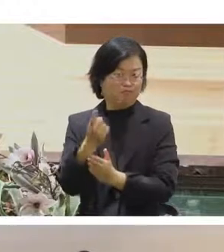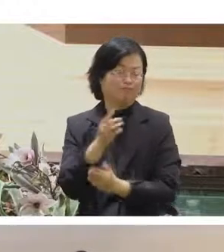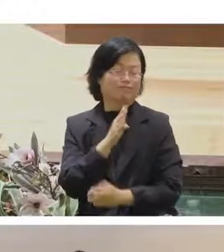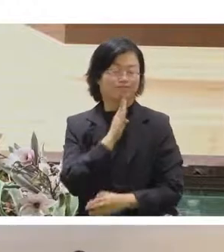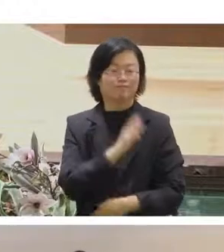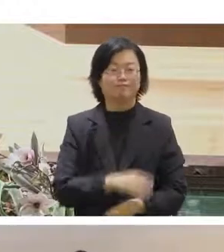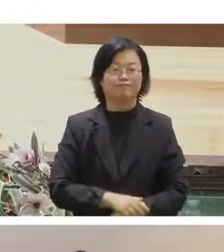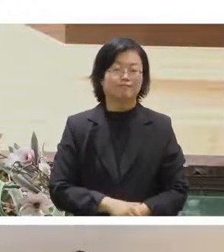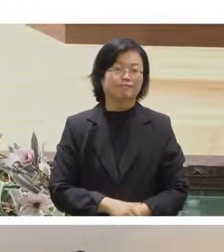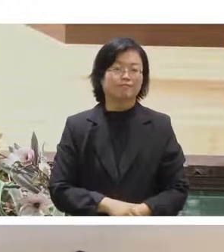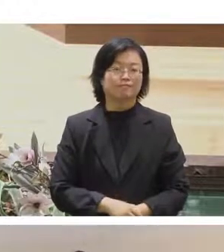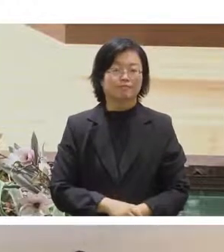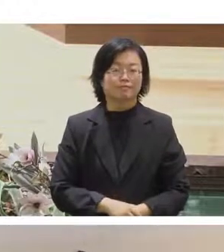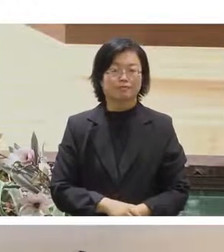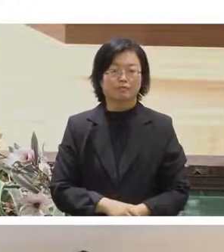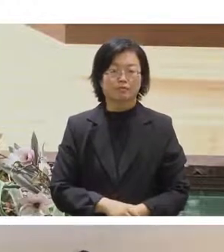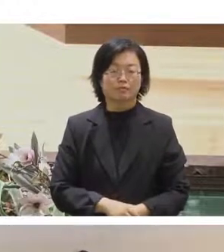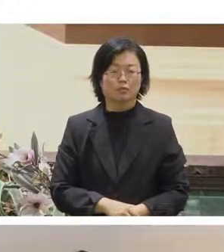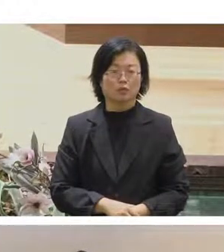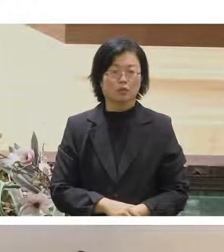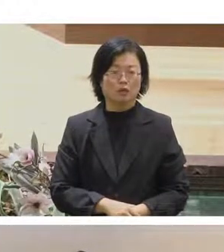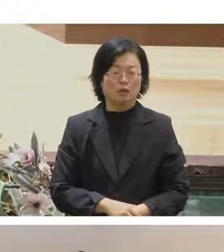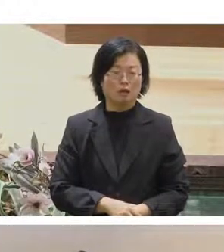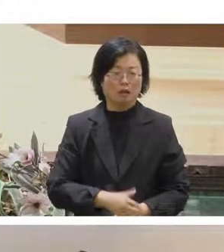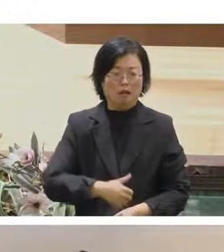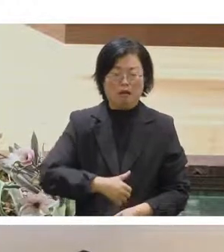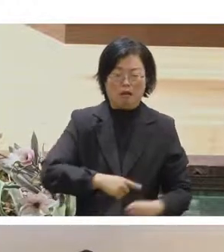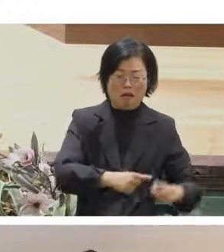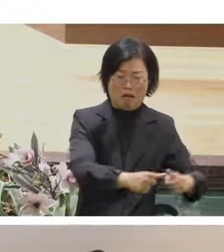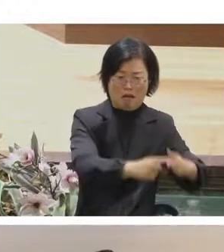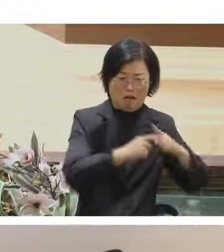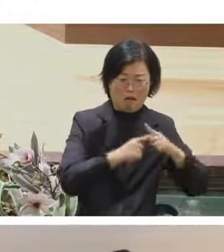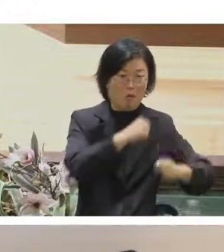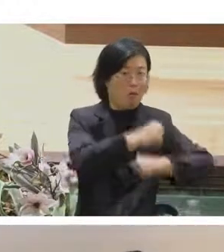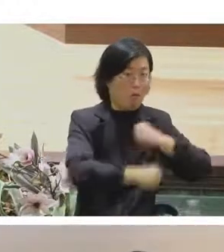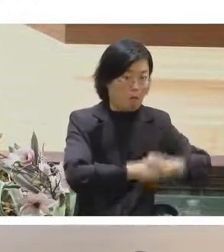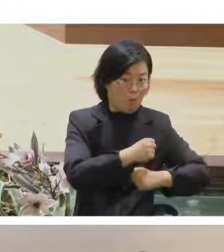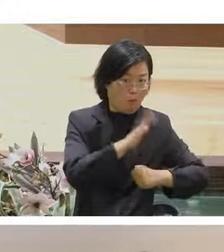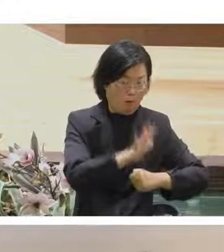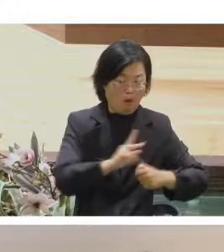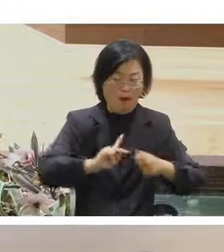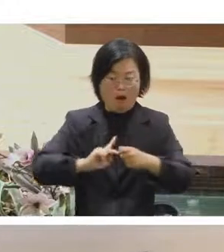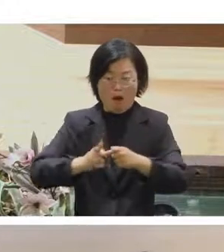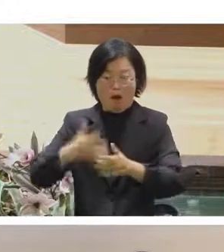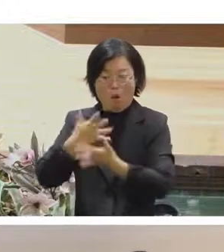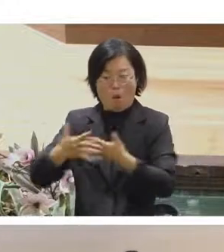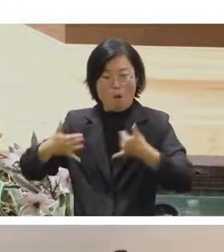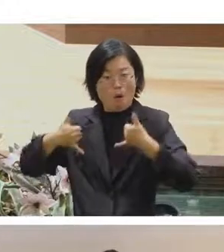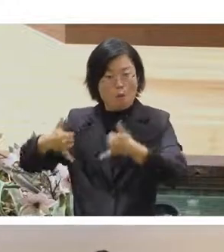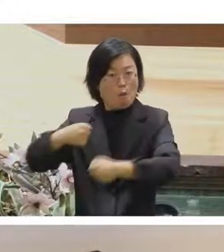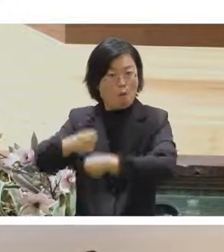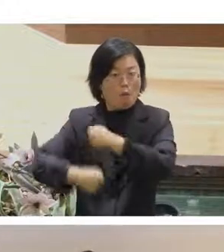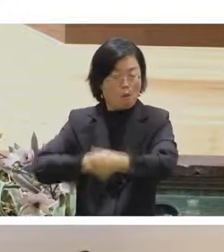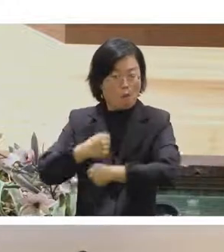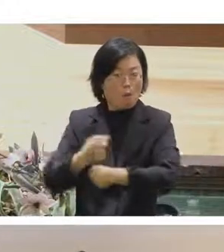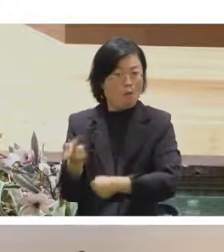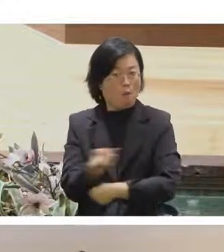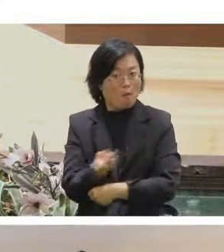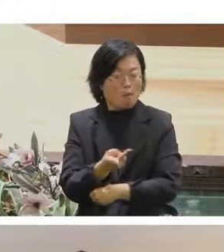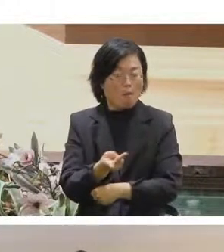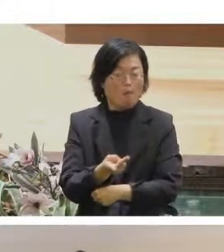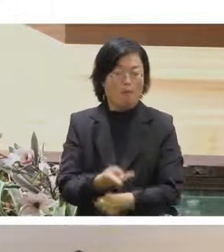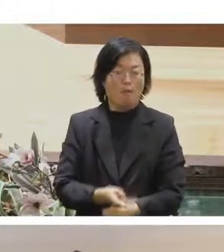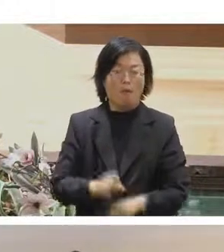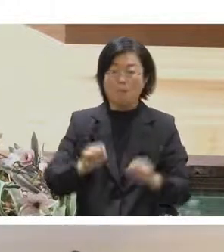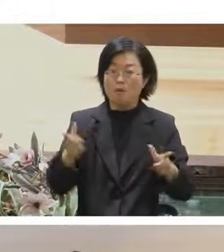我這邊要講到的是在實體活動跟線上活動的比較我自己會覺得可以分不同的面向來講第一個就是前置作業